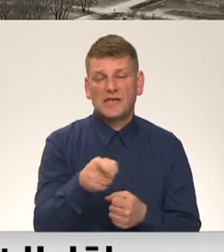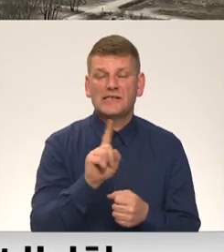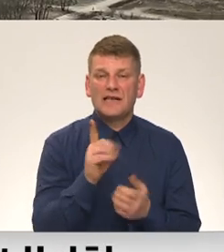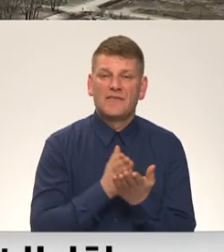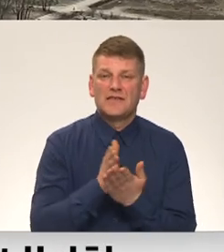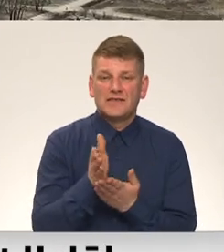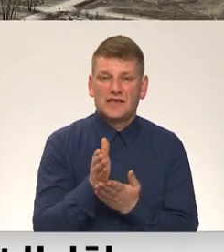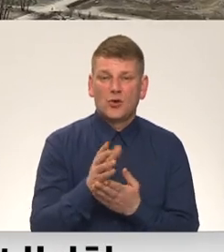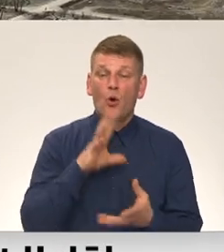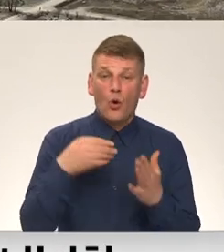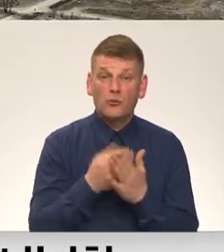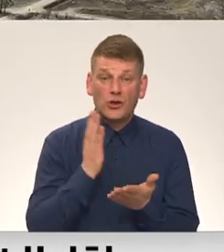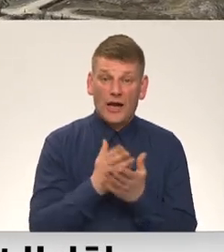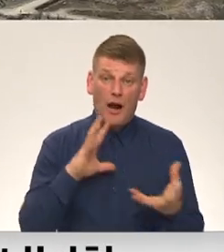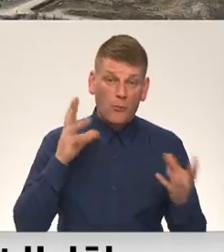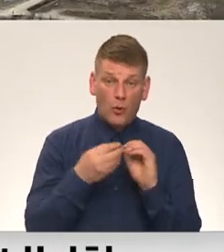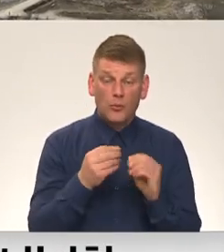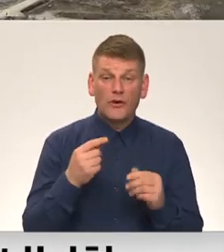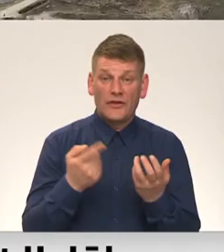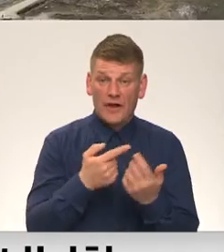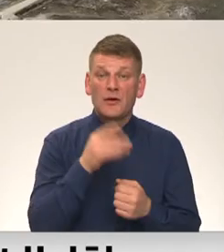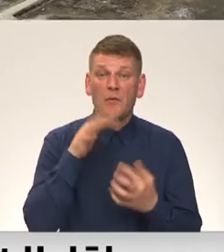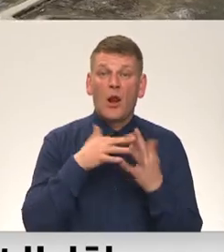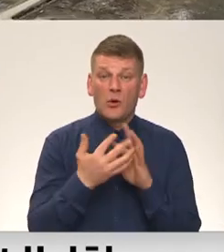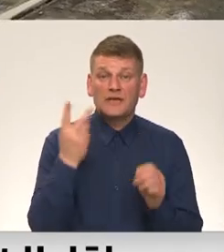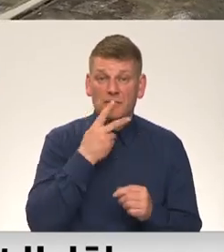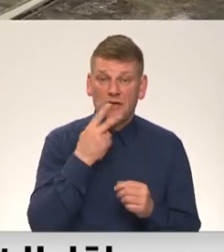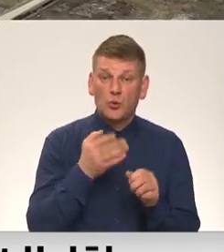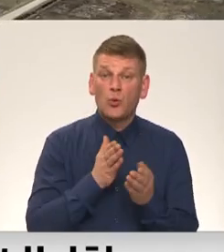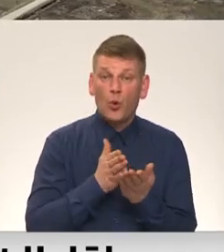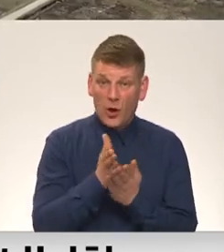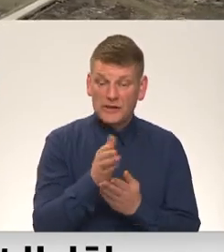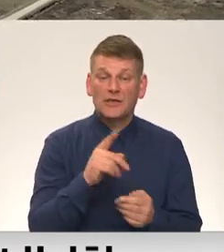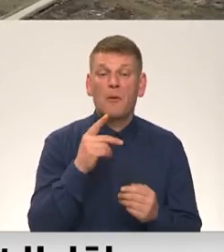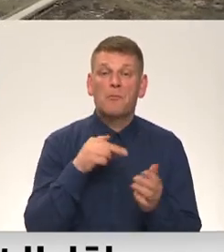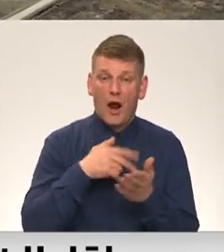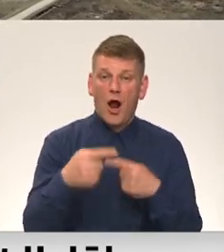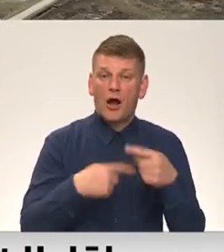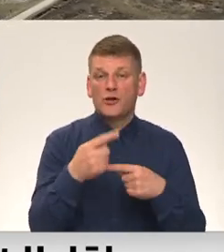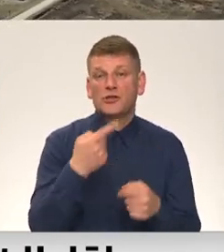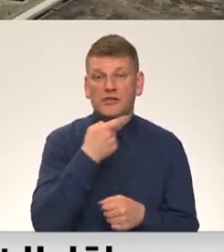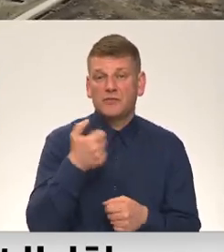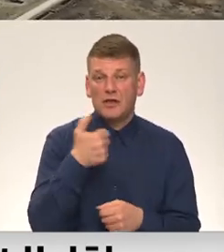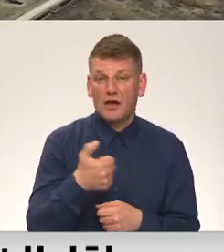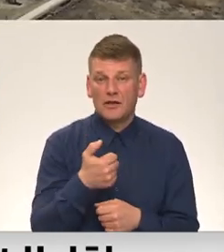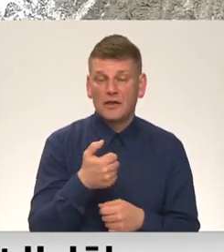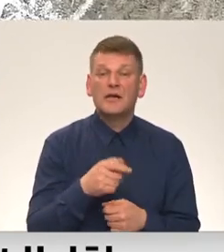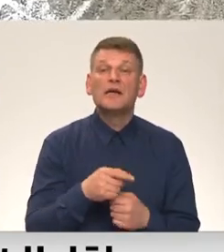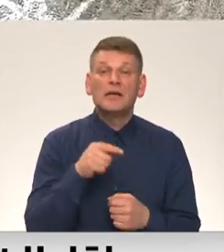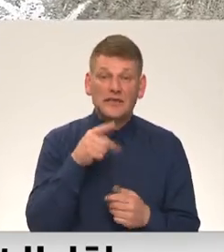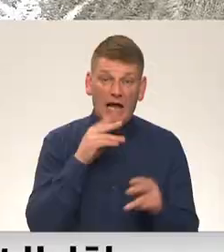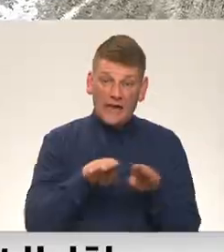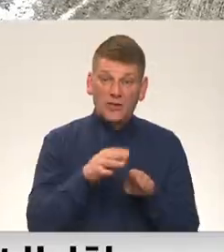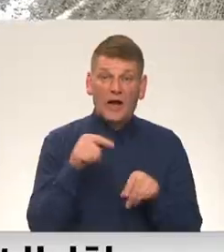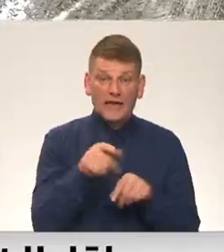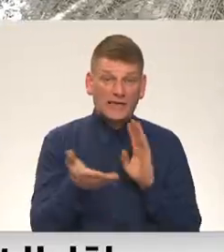virziens. Kopš tiek apkopoti dati par lauksaimniecības nozari pagājuši 100 gadi norāda centrālajā stats tiks pārvaldē. Saliedzinot ar